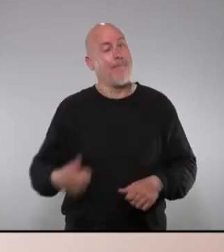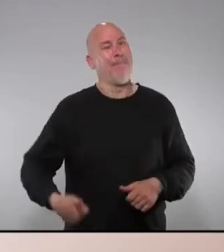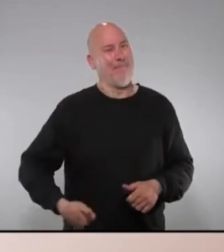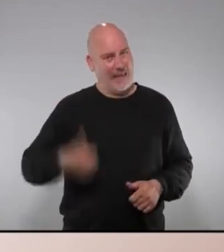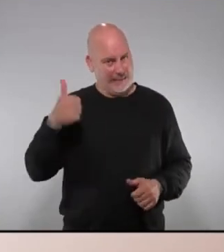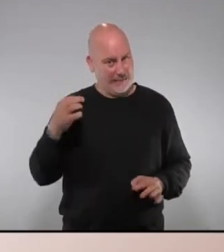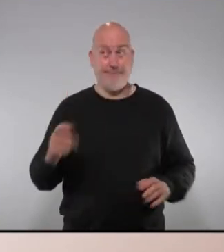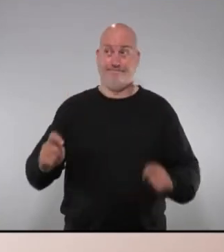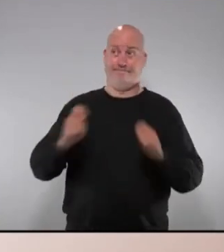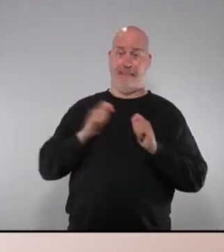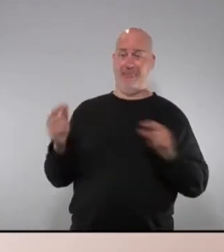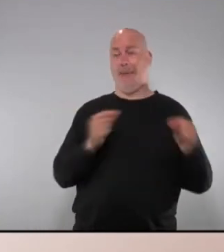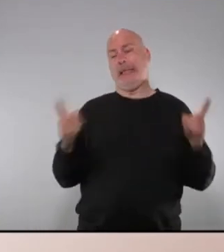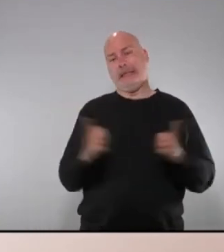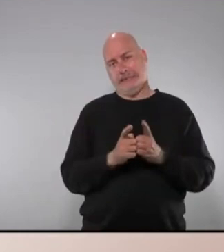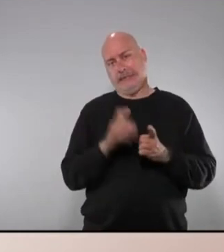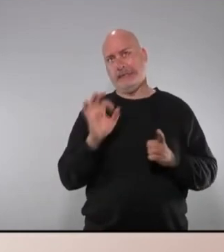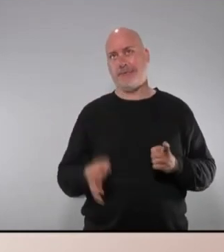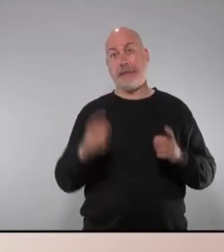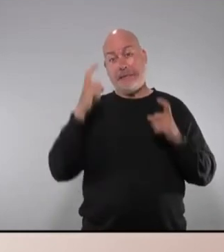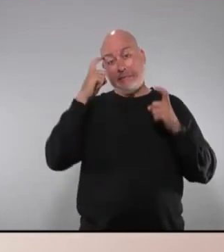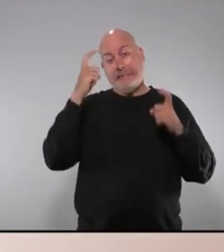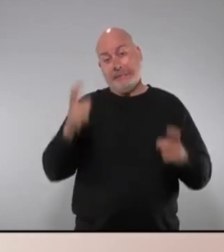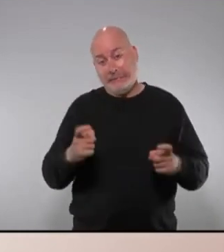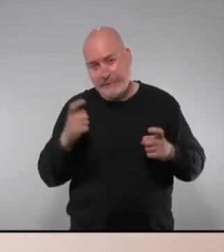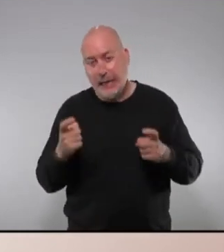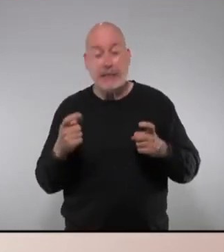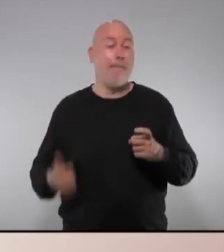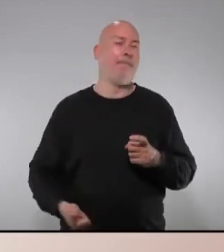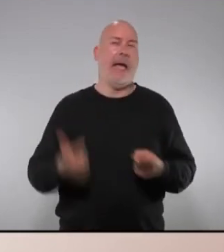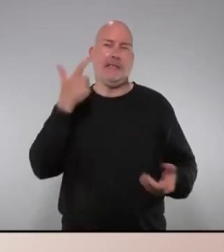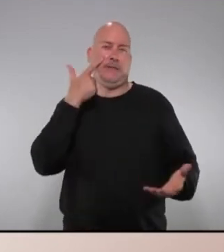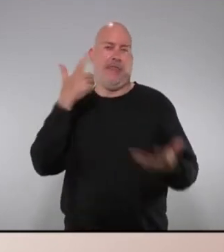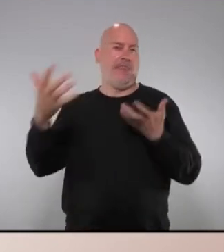parlamentari però intentant anar una mica als highlights de la seva rèplica